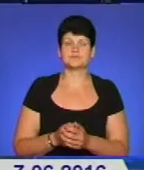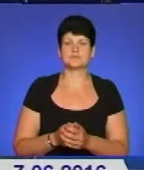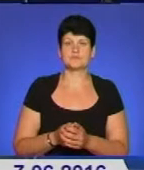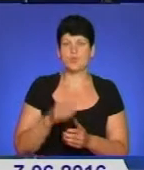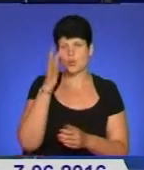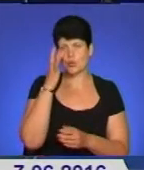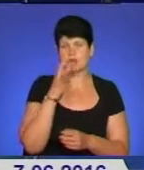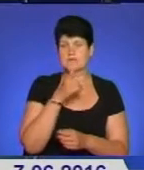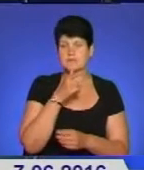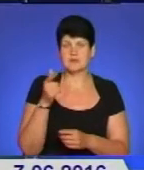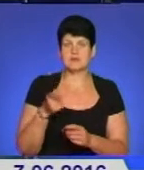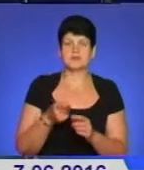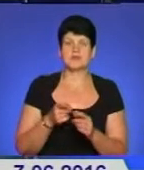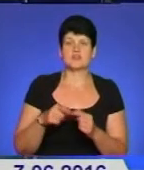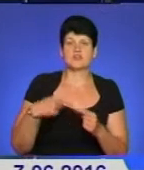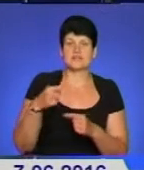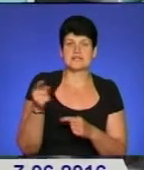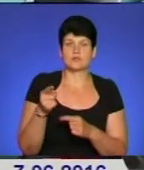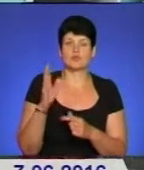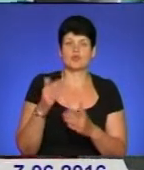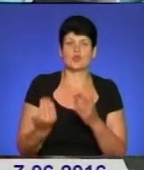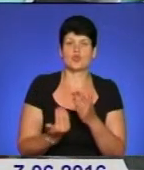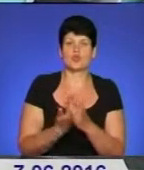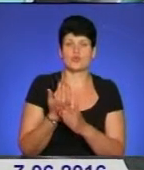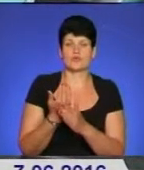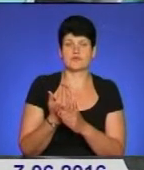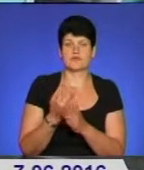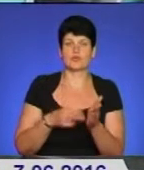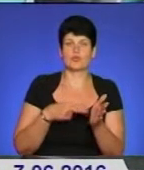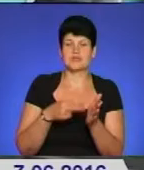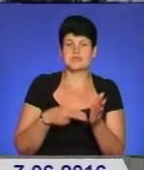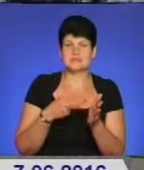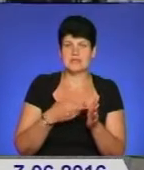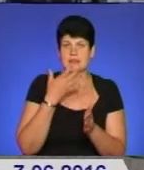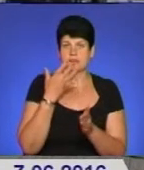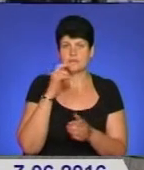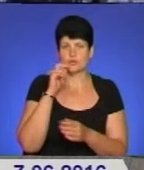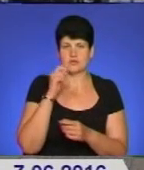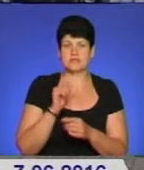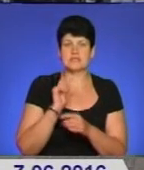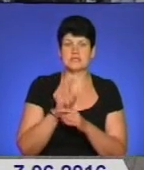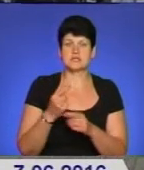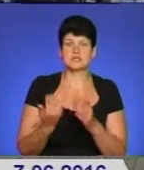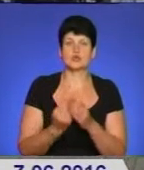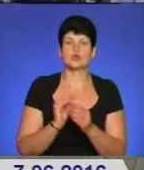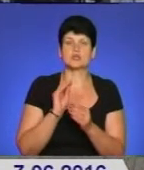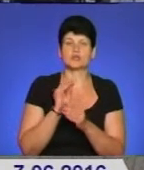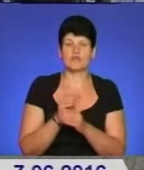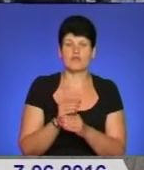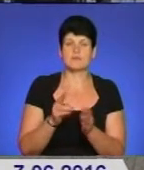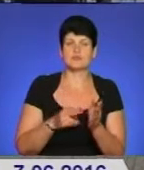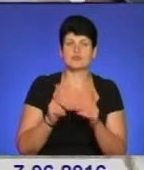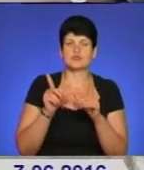У літній період через Тернопіль курсуватимуть нові потяги на південь України. З початку червня призначили додатковий маршрут, що